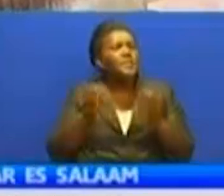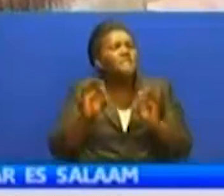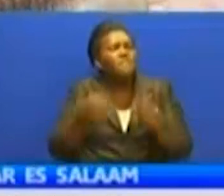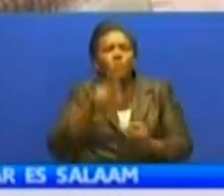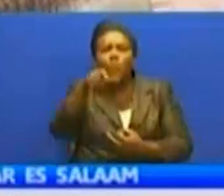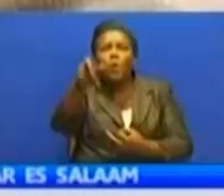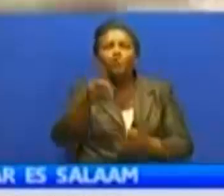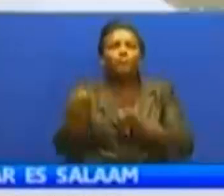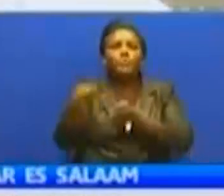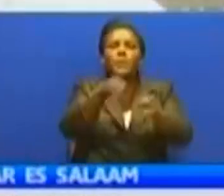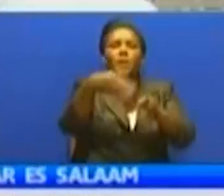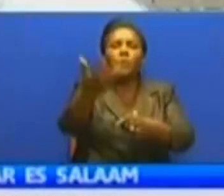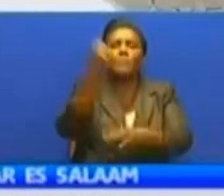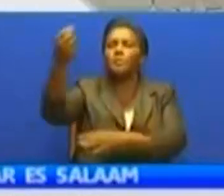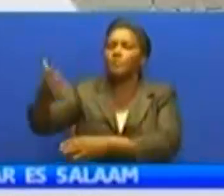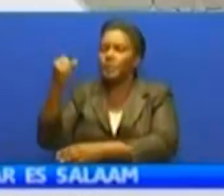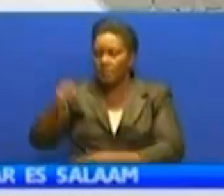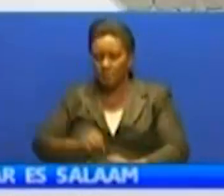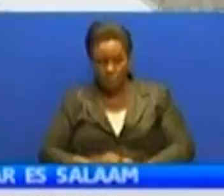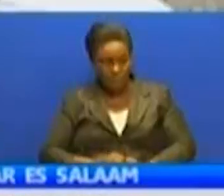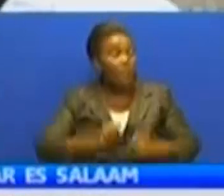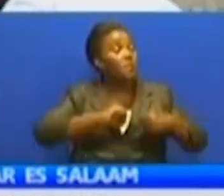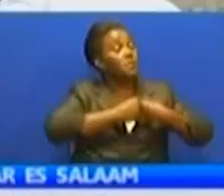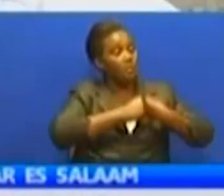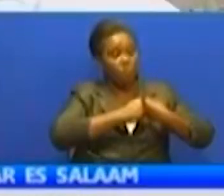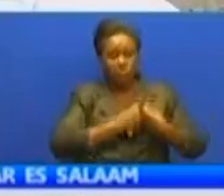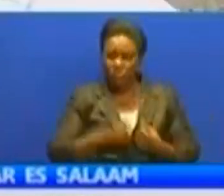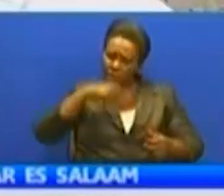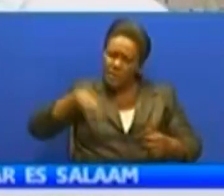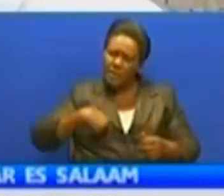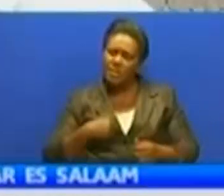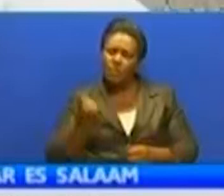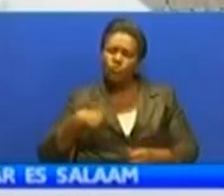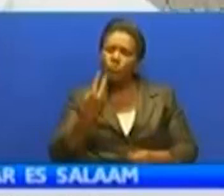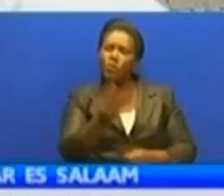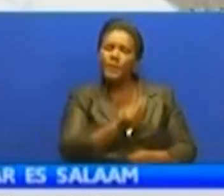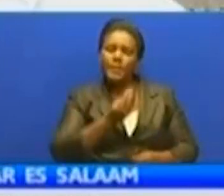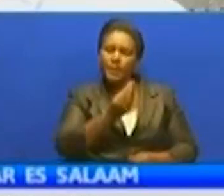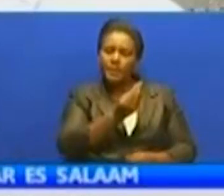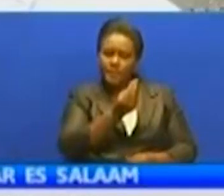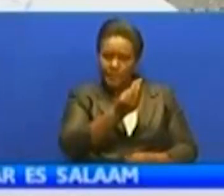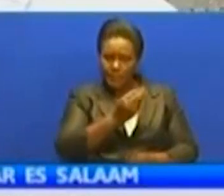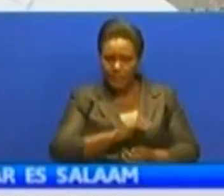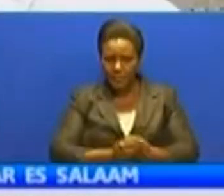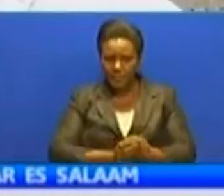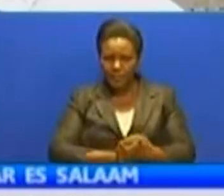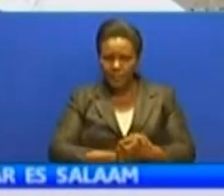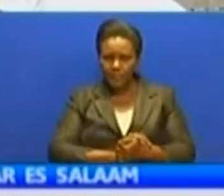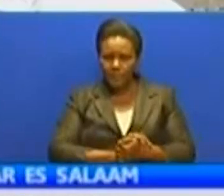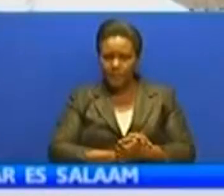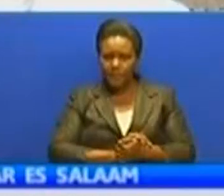inafikaje kwa walaji. Ni hiyo ni changamoto, na pengine natokana na uchache wetu, hapa tulipo, lakini vide vide,